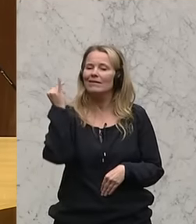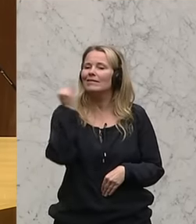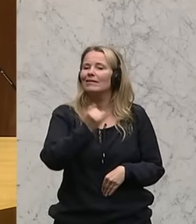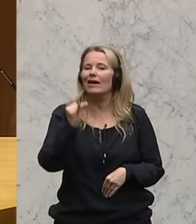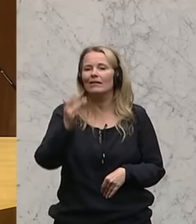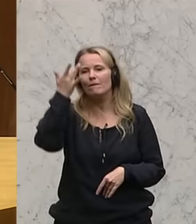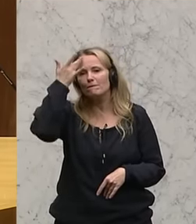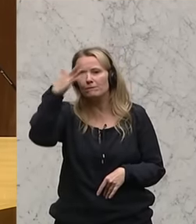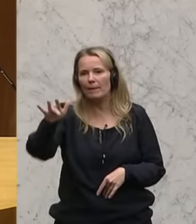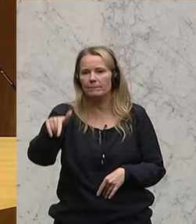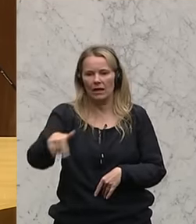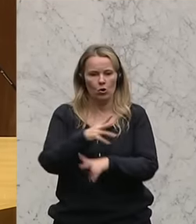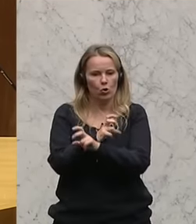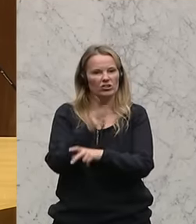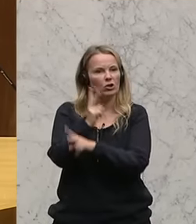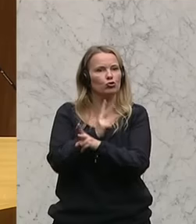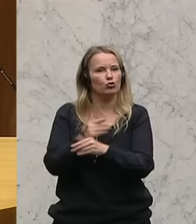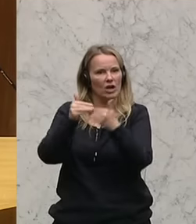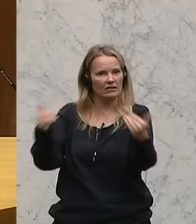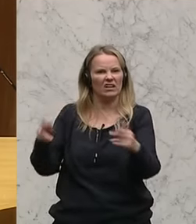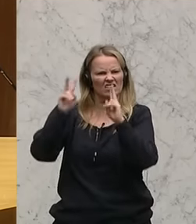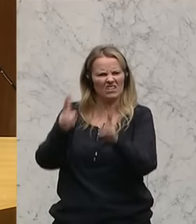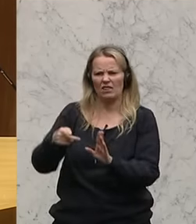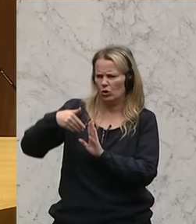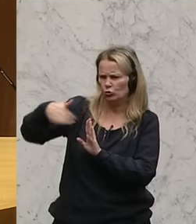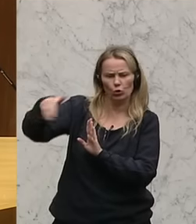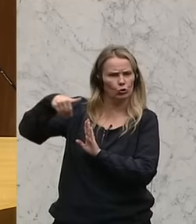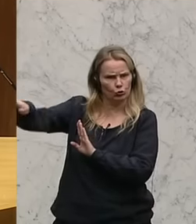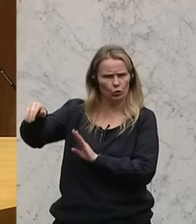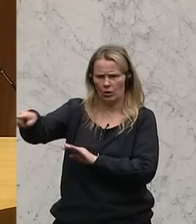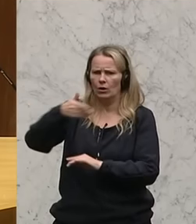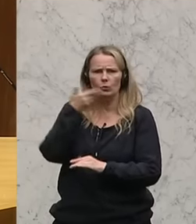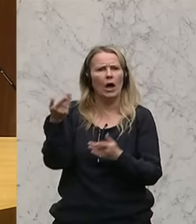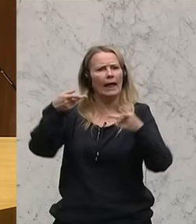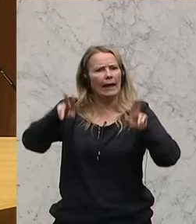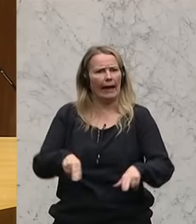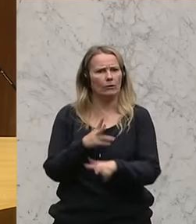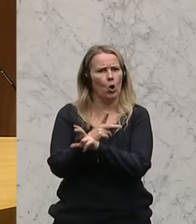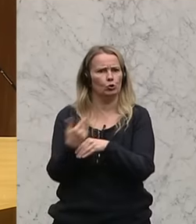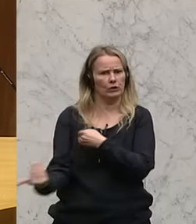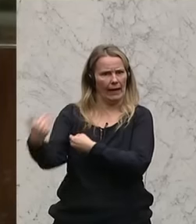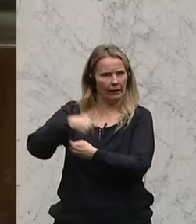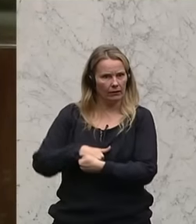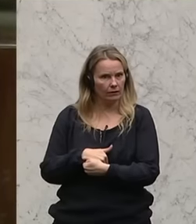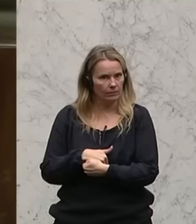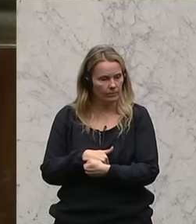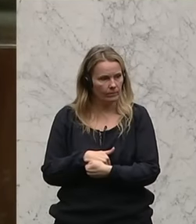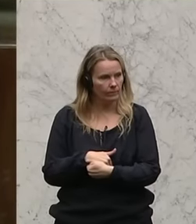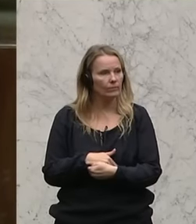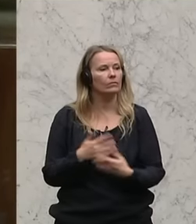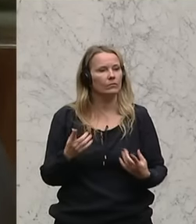Fremden an der österreichischen Staatsgrenze zurückzuweisen, der kein Recht hat, hier nach Österreich zu kommen. Nur